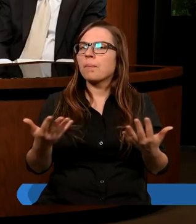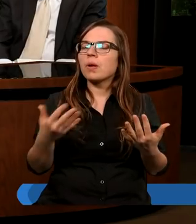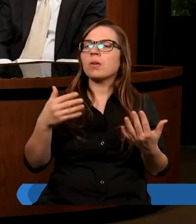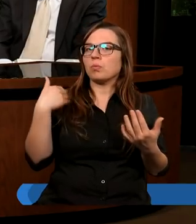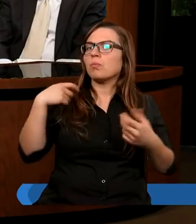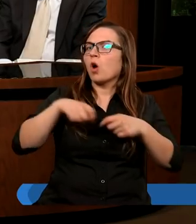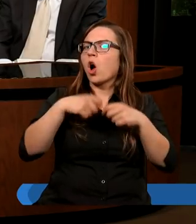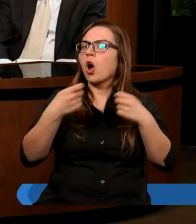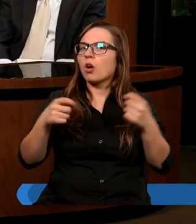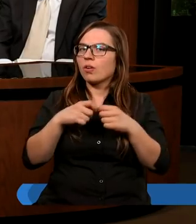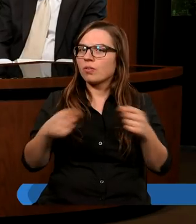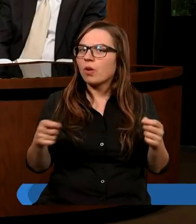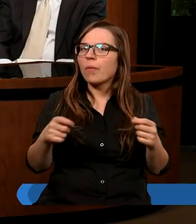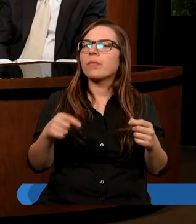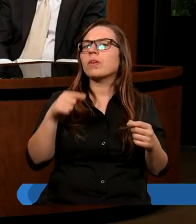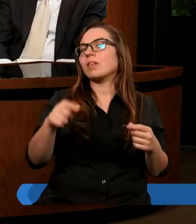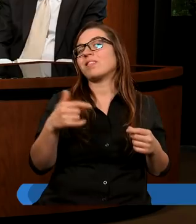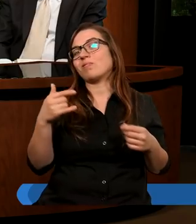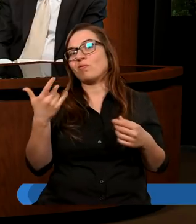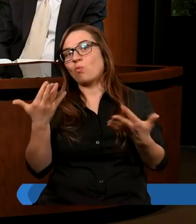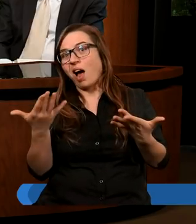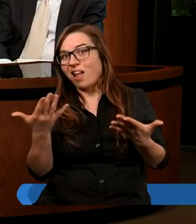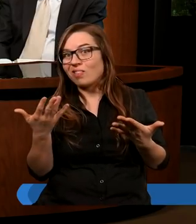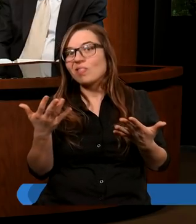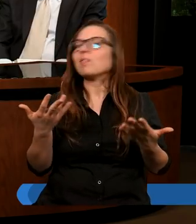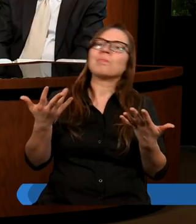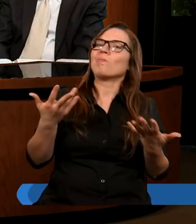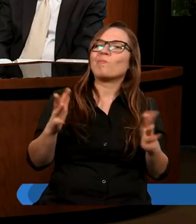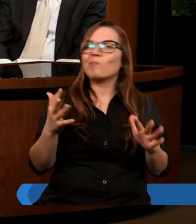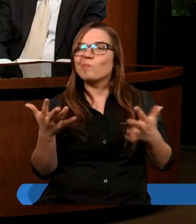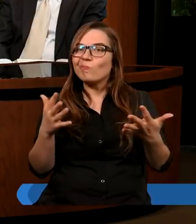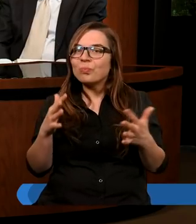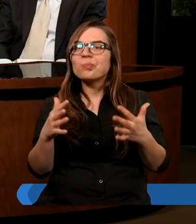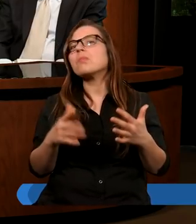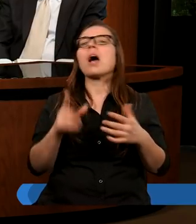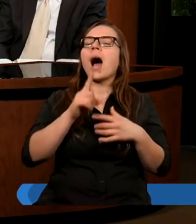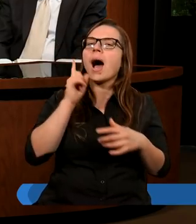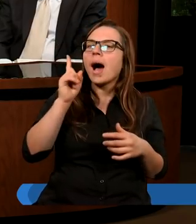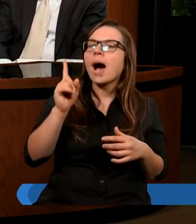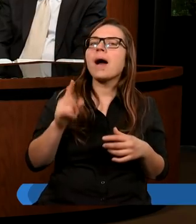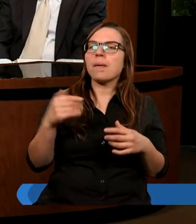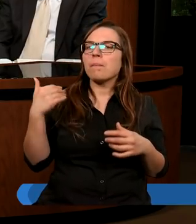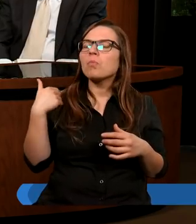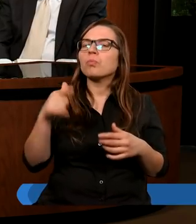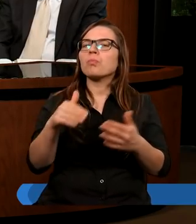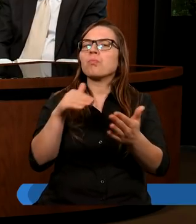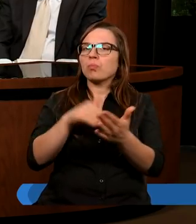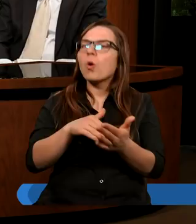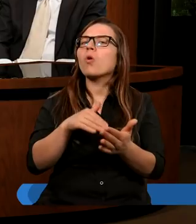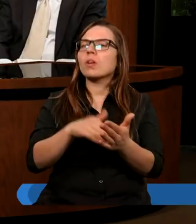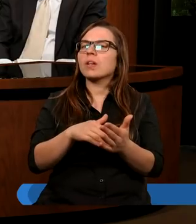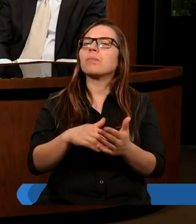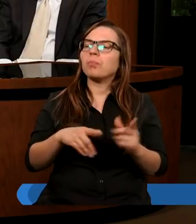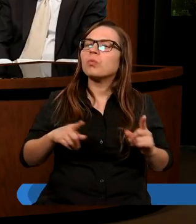rozwiązywać. Nie zawsze one były łatwe do rozwiązania, a jednak było to częścią tej chrześcijańskiej